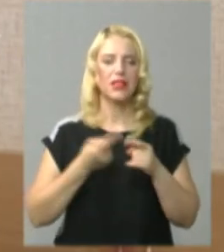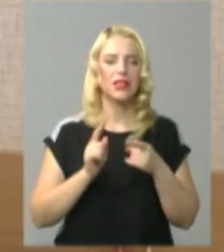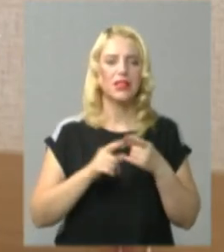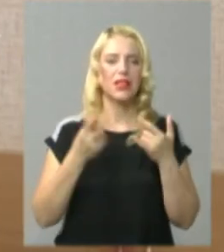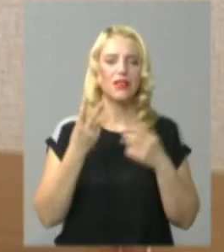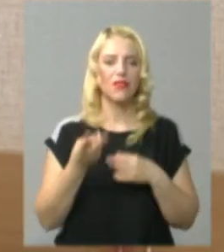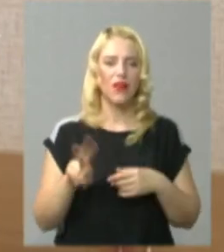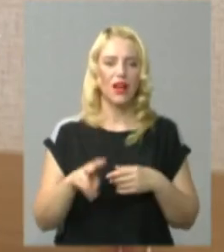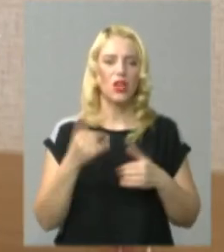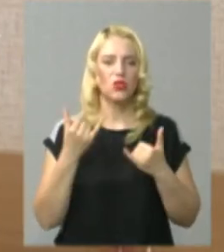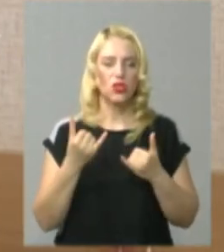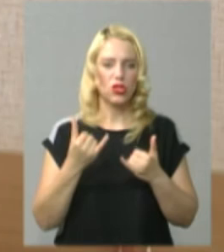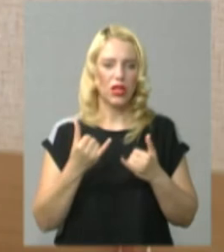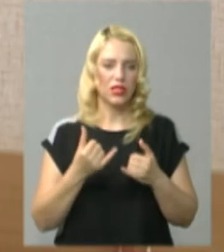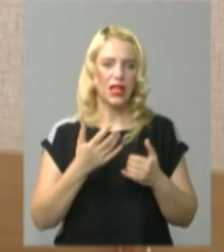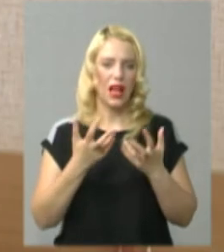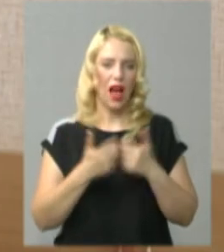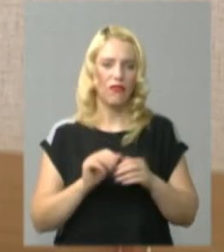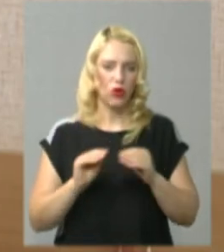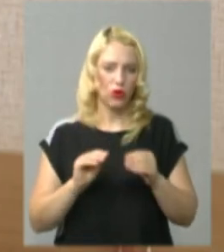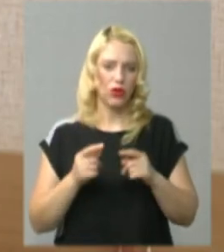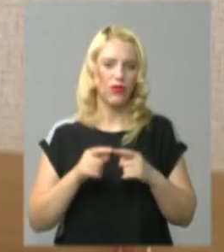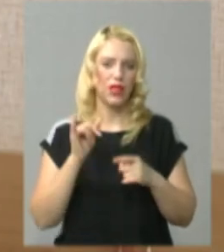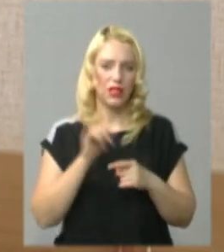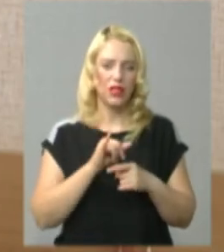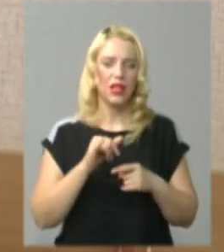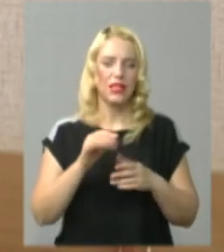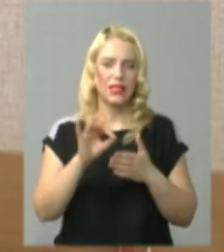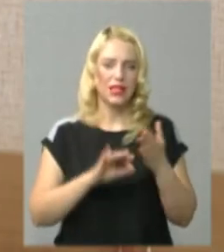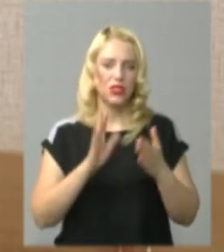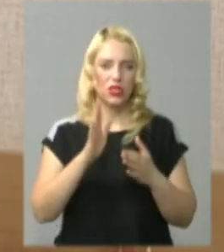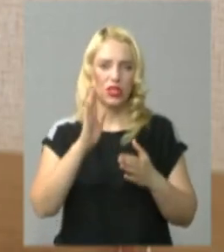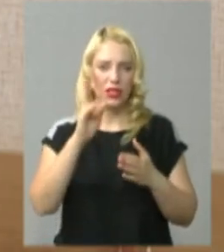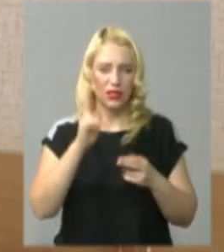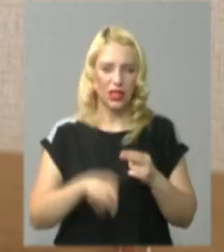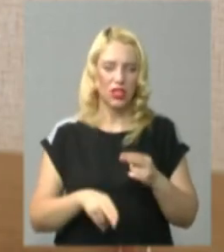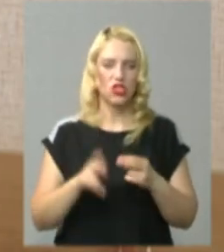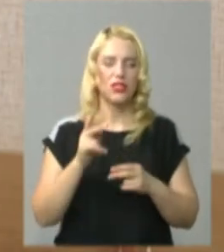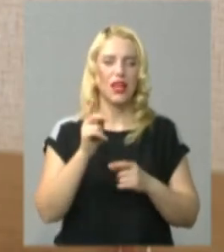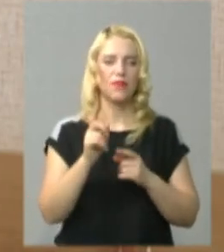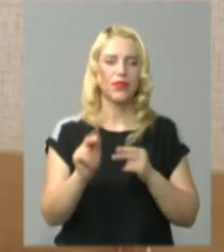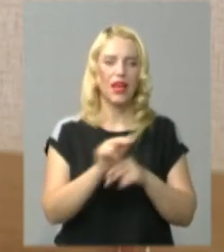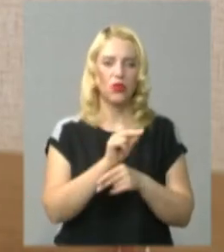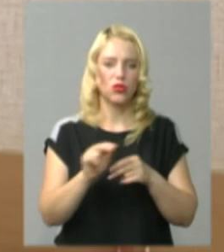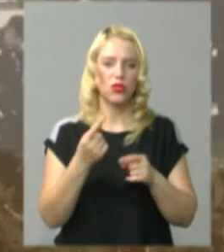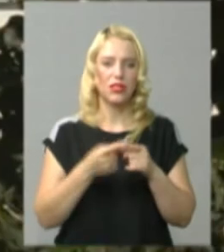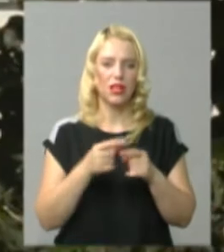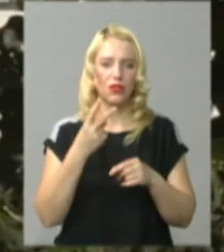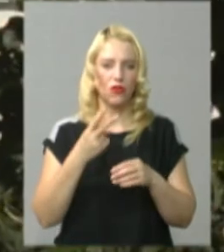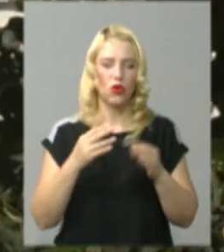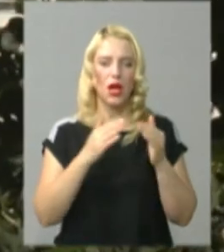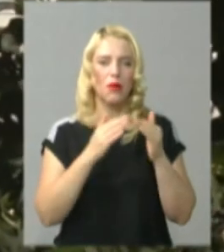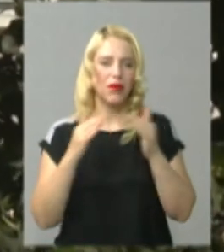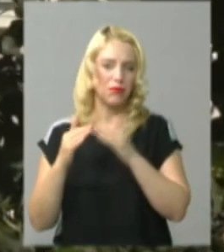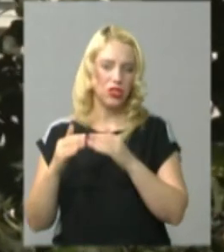сучасних ангіографи, які чекають на встановлення. Вони будуть встановлені одразу, тільки закінчиться реконструкція цих двох приміщень під нього. За